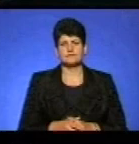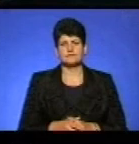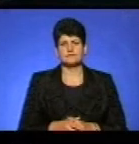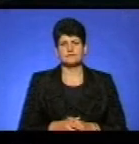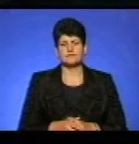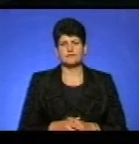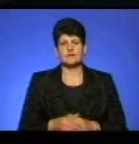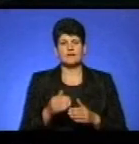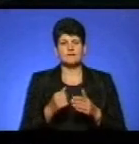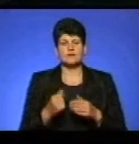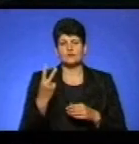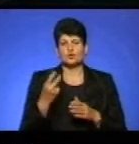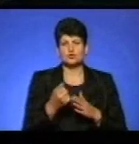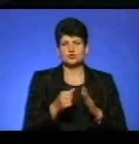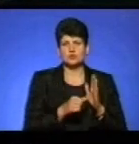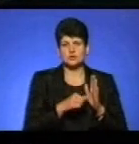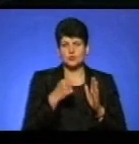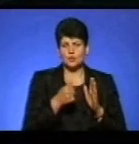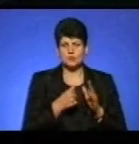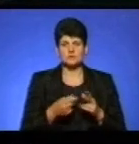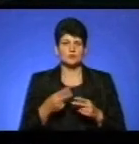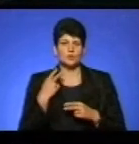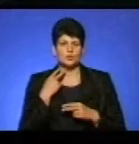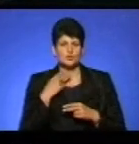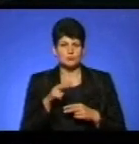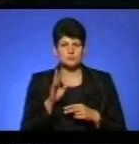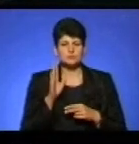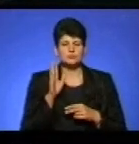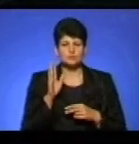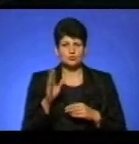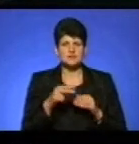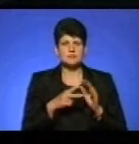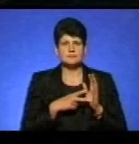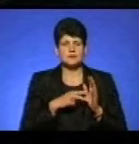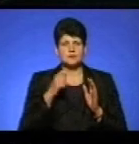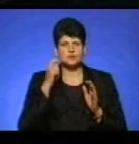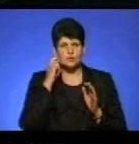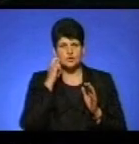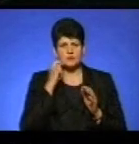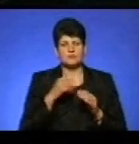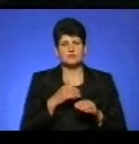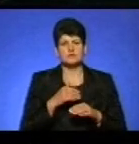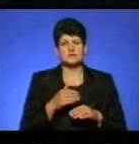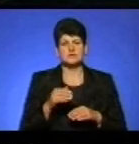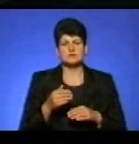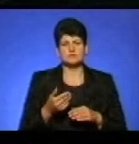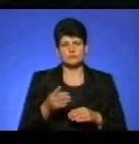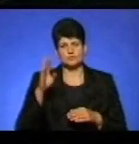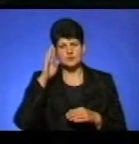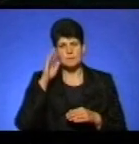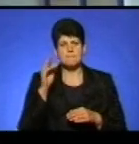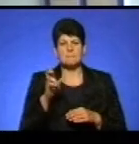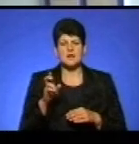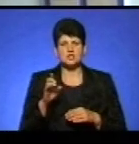Від двох до шести років позбавлення волі загрожує 18-річному жителю Бережан за те, що нібито